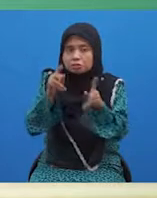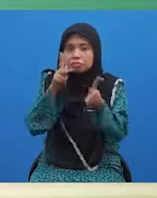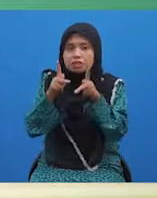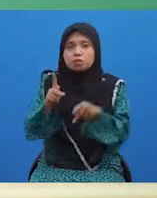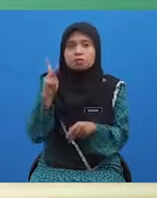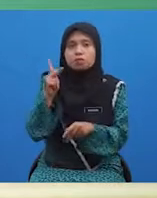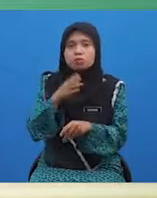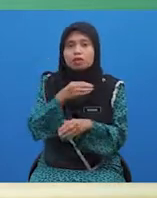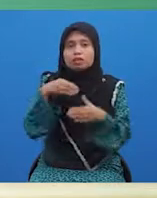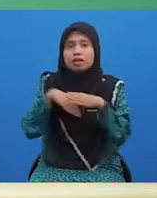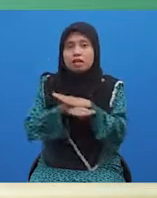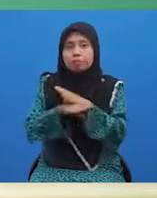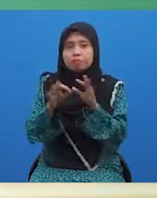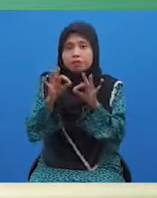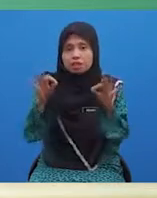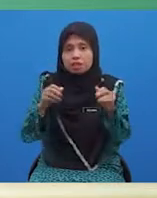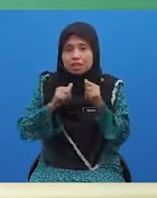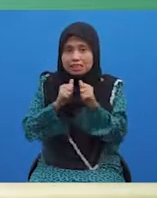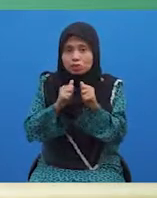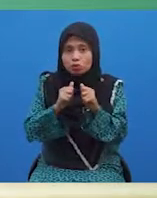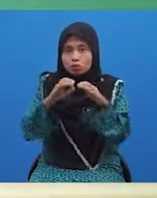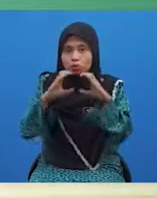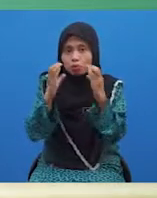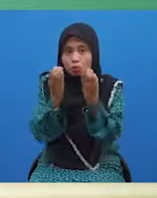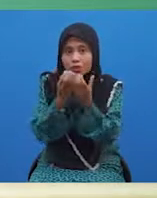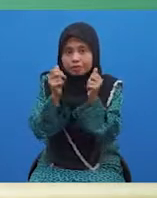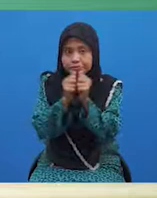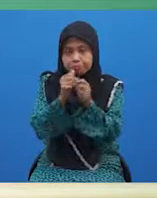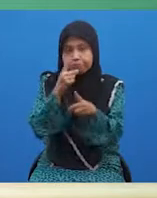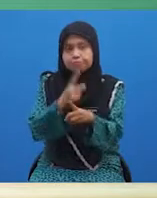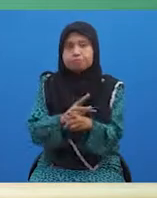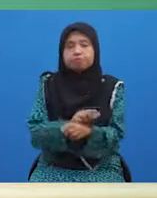penguat dalam ayat mengikut konteks dengan betul.